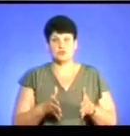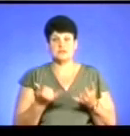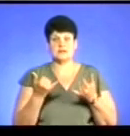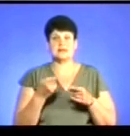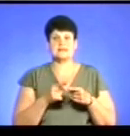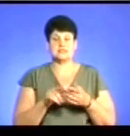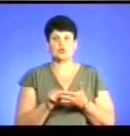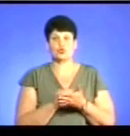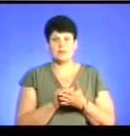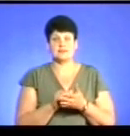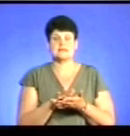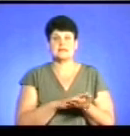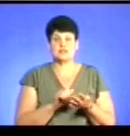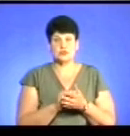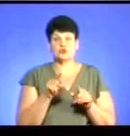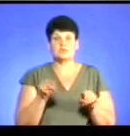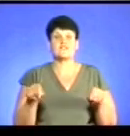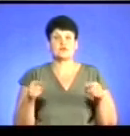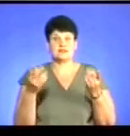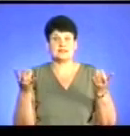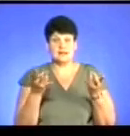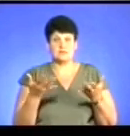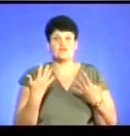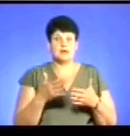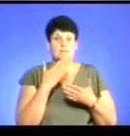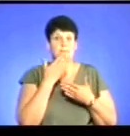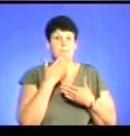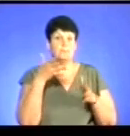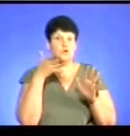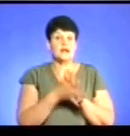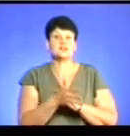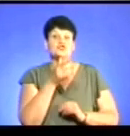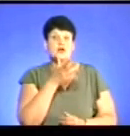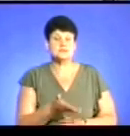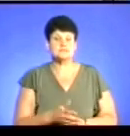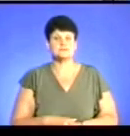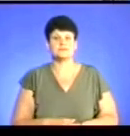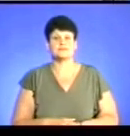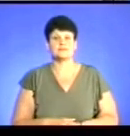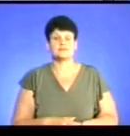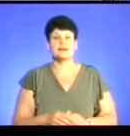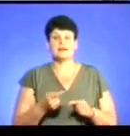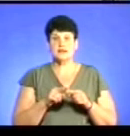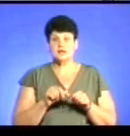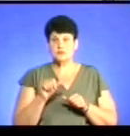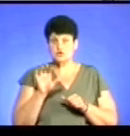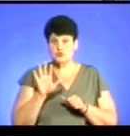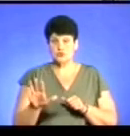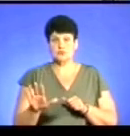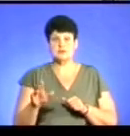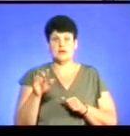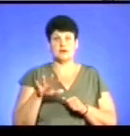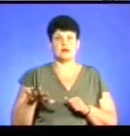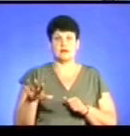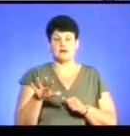знищені. Для того, щоб їх відновити, відповідно, треба вже потратити якийсь час. Ну, і, окрім цього, така картинка, це, напевно, улюблена картинка